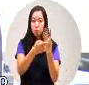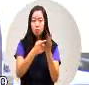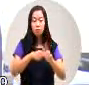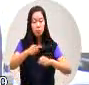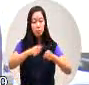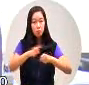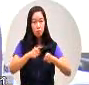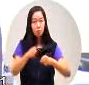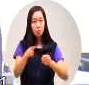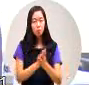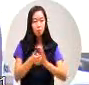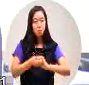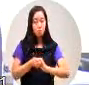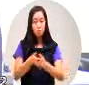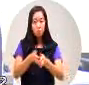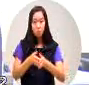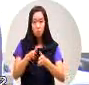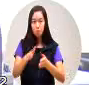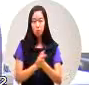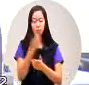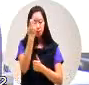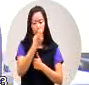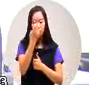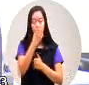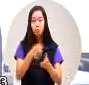计划必须要做检讨